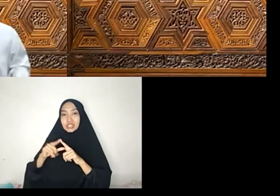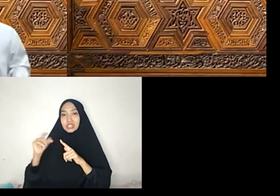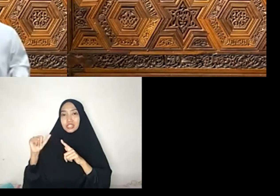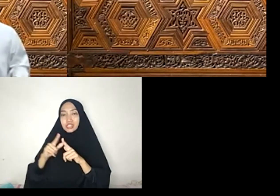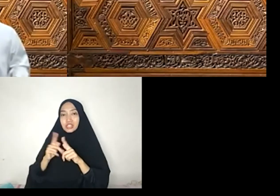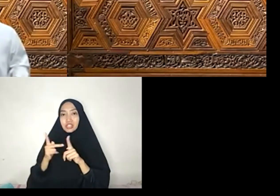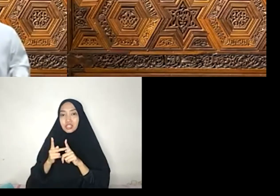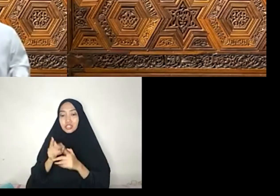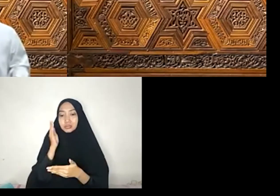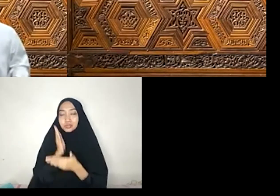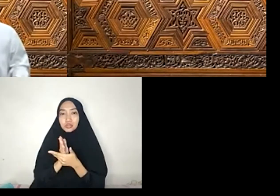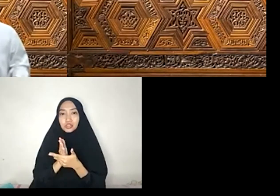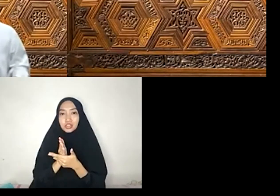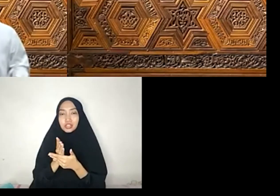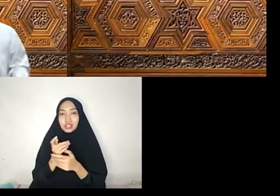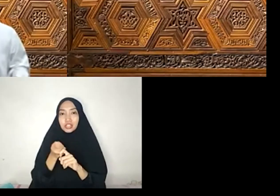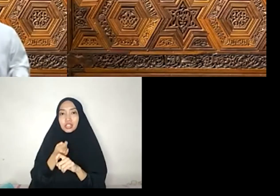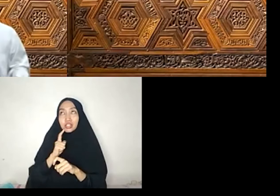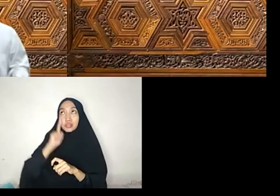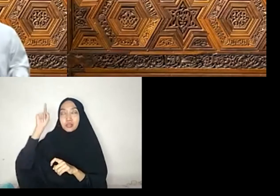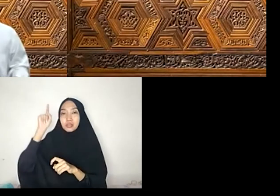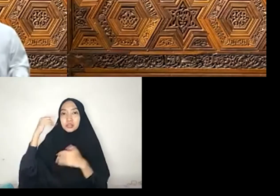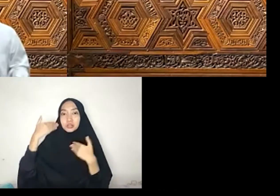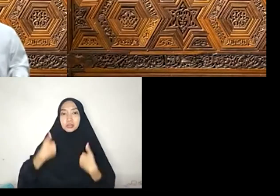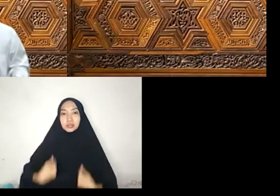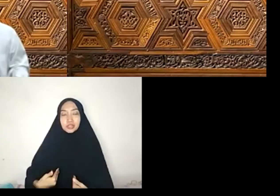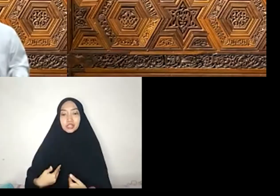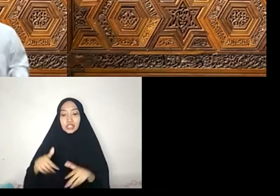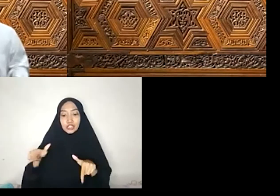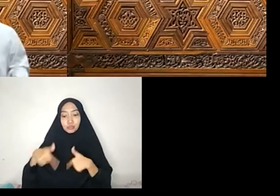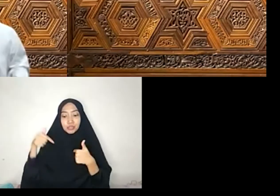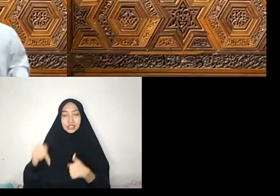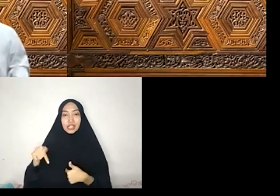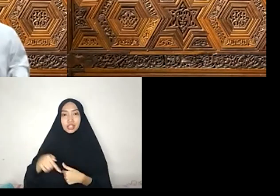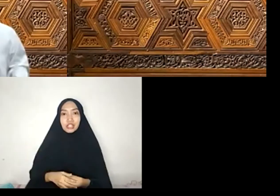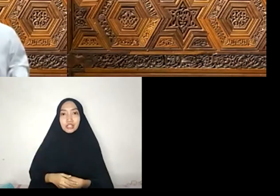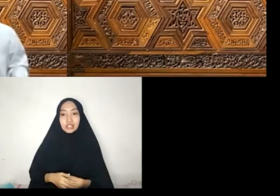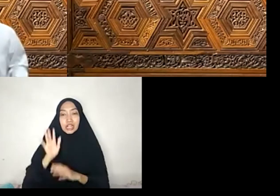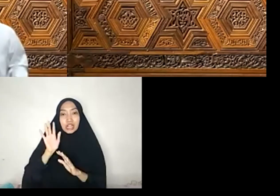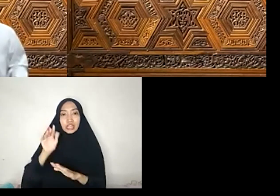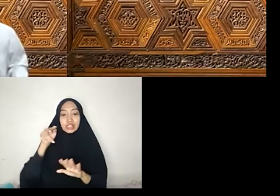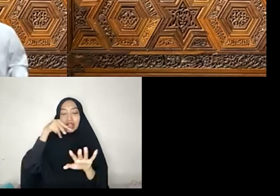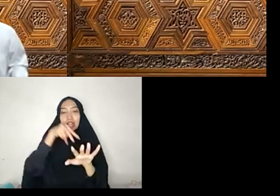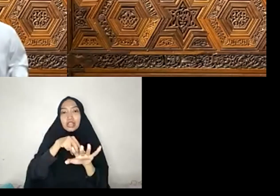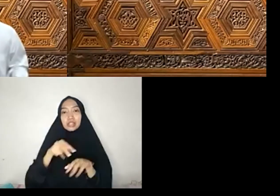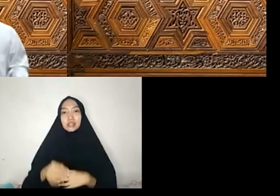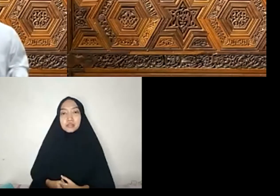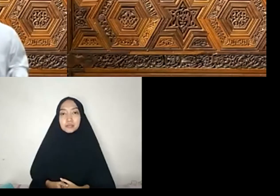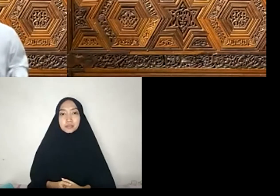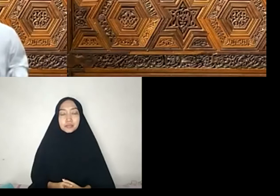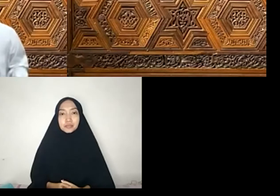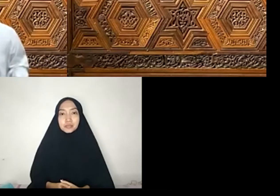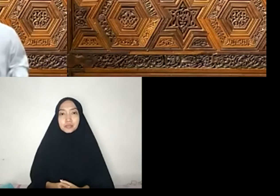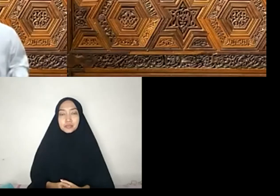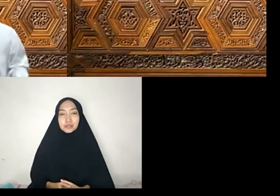kemaslahatan hamba Tuhan di kehidupan saat ini Dan di akhirat saat nanti Syari'ah